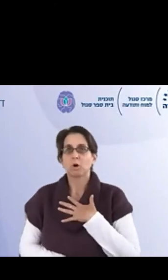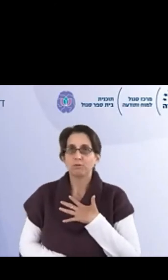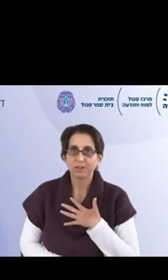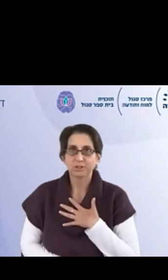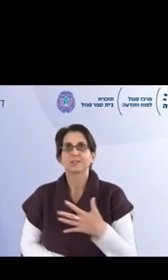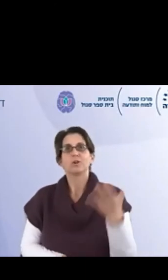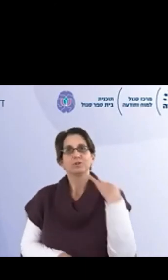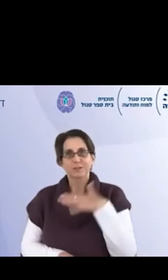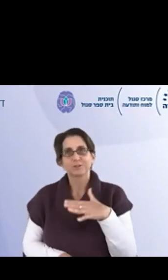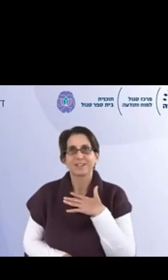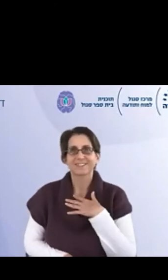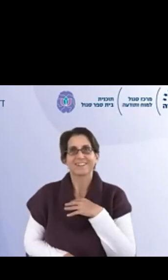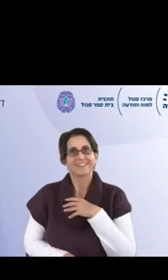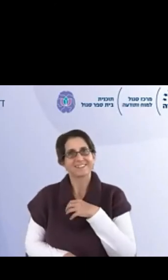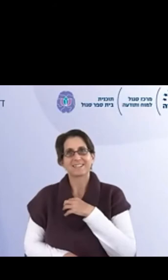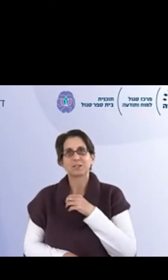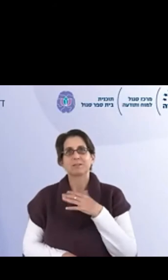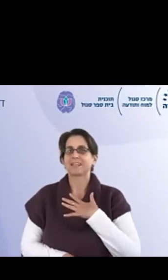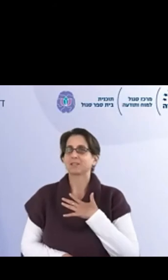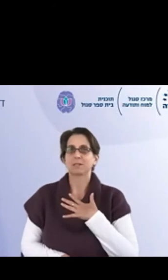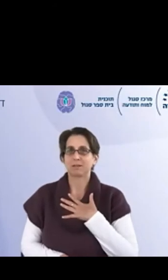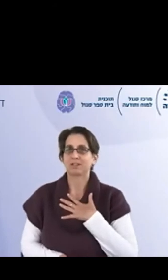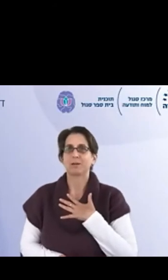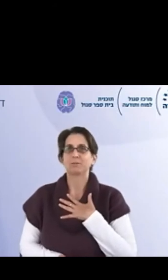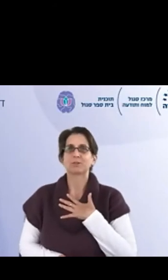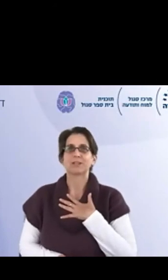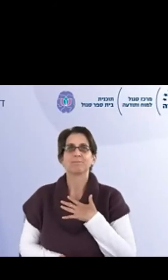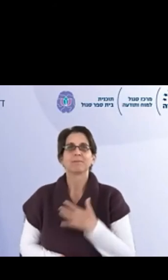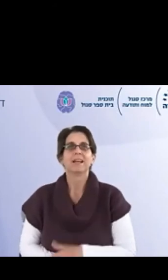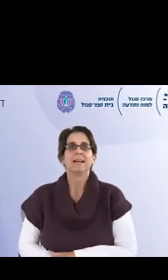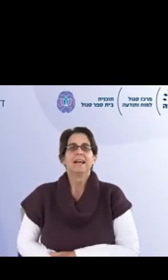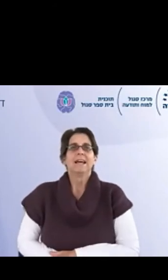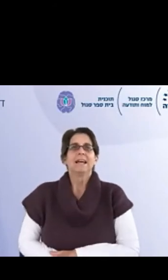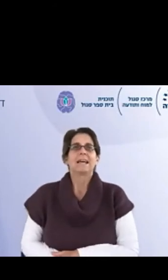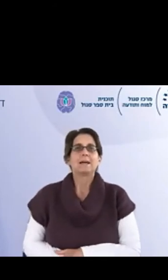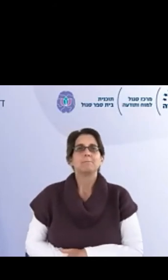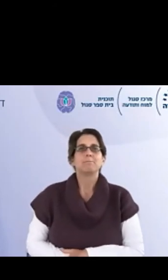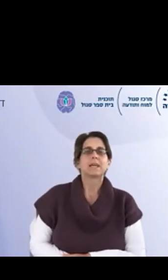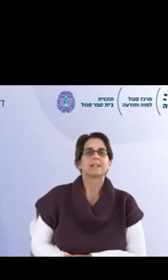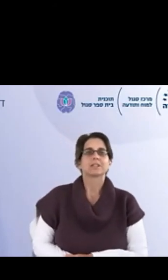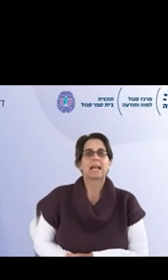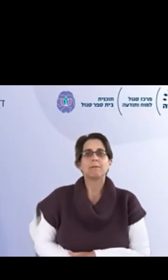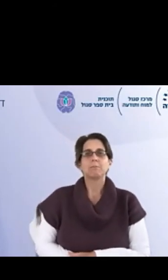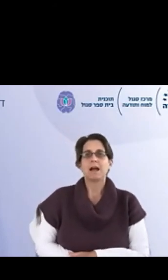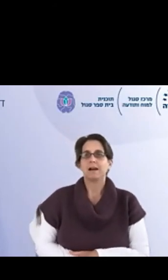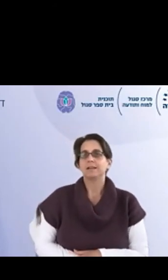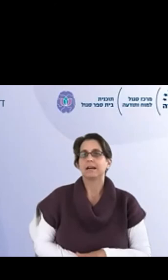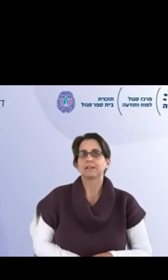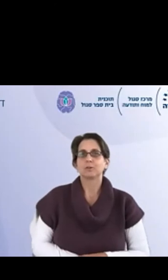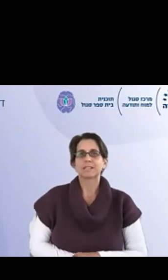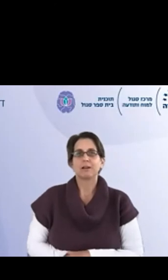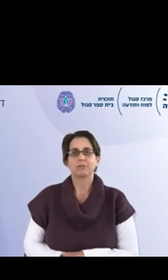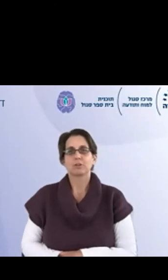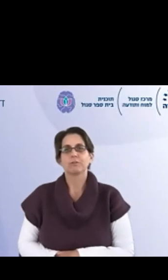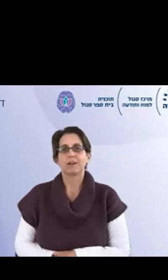עלינו ביום חופש, אז עוד יותר תודה שככה הקדשת מהזמנה שלך, ומת תודה. את השאלה הבאה,